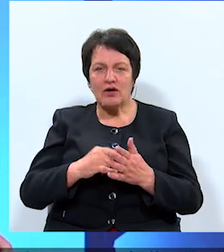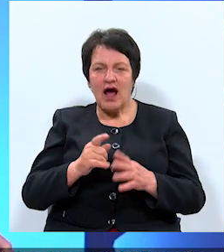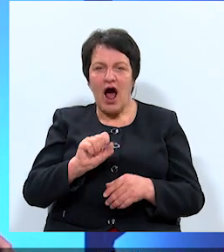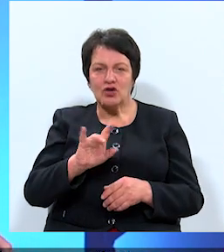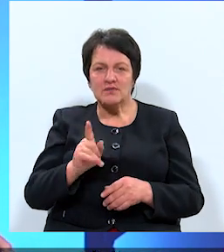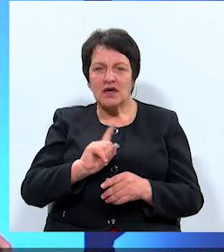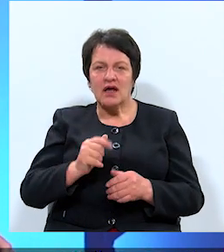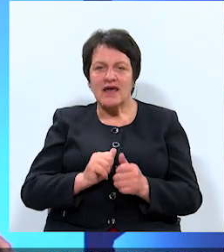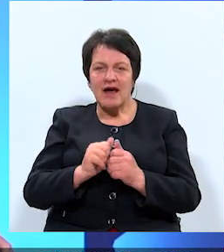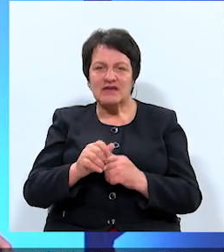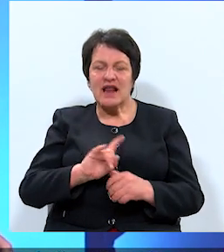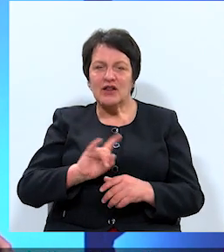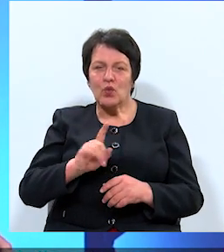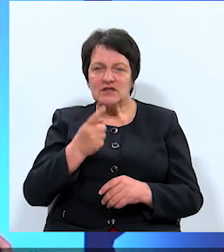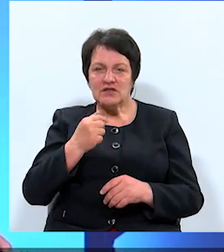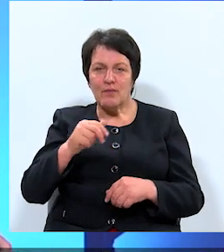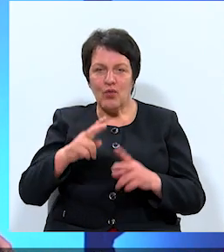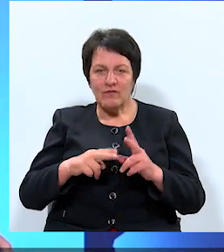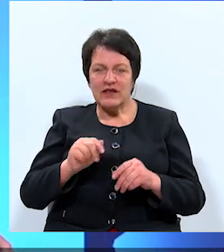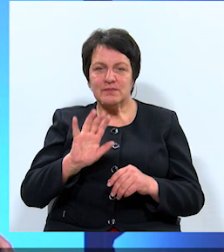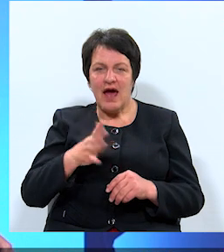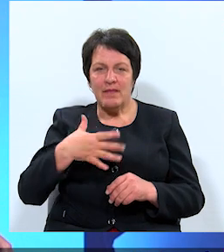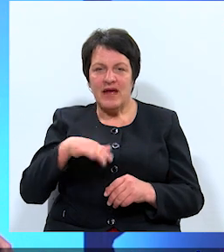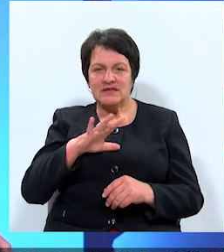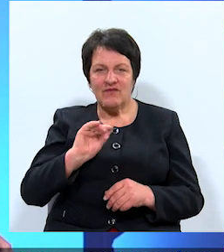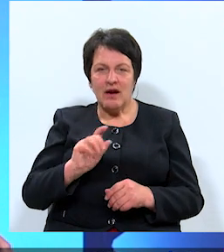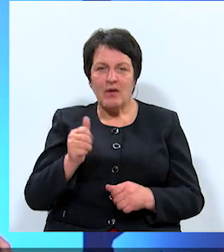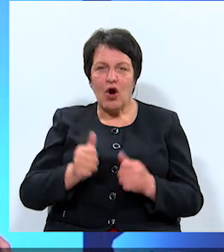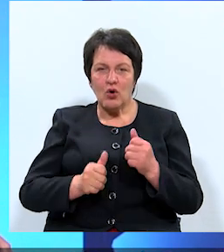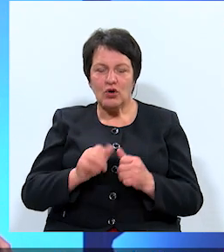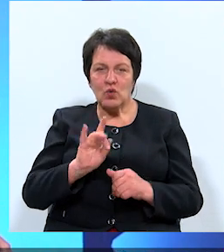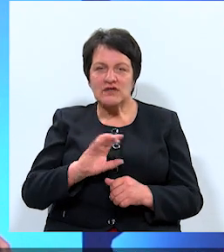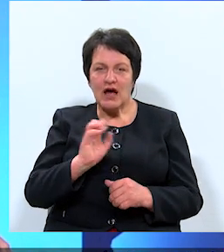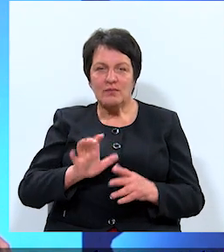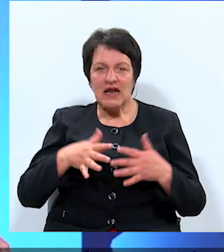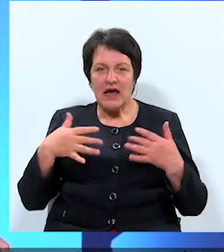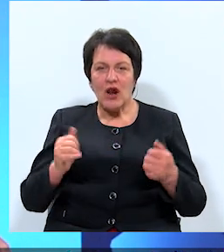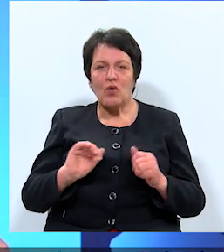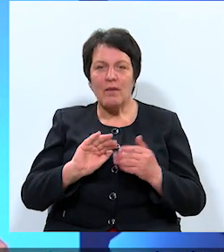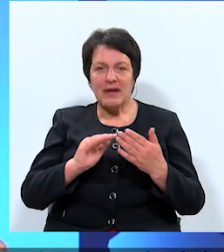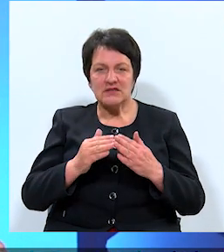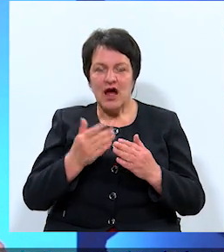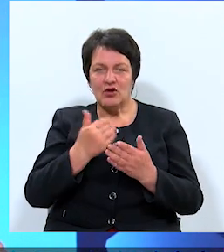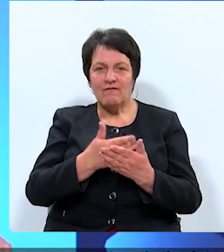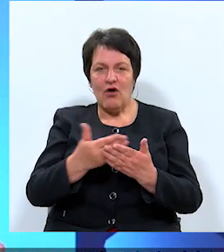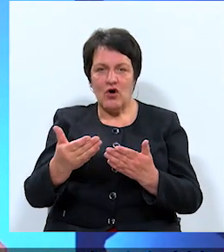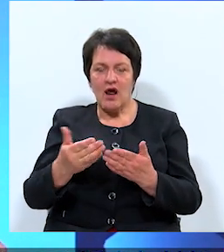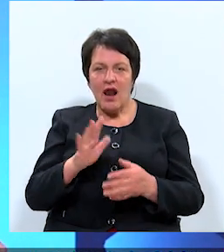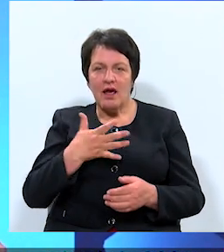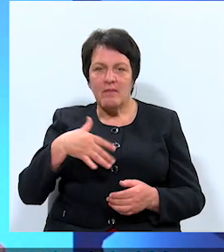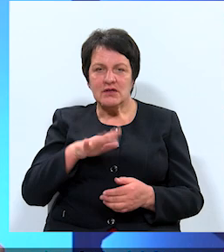jāvirzās līdos tas bulnieciebu, lai mēs varētu konkurēt uz Eiropas otru lielāku pilsētu fona, lai mēs būtu tiešām